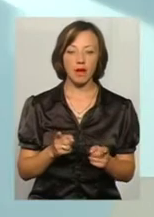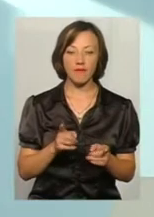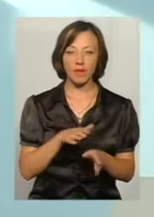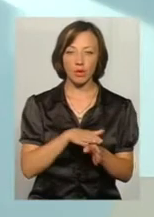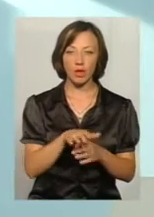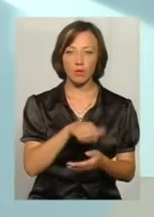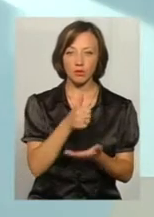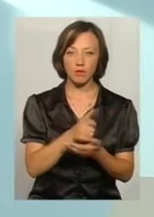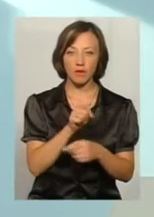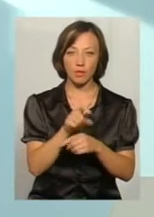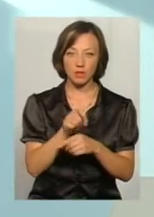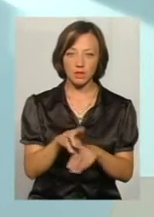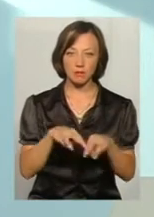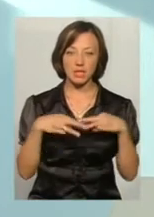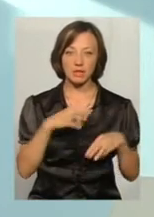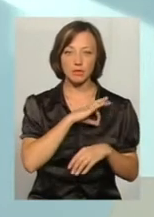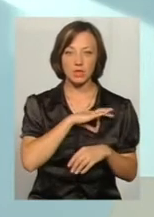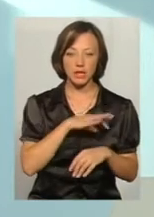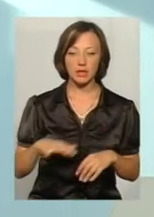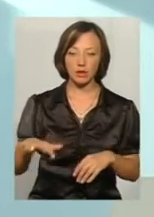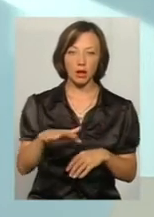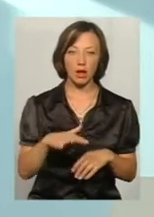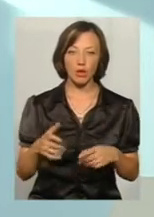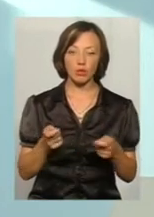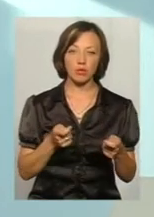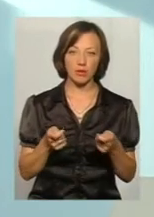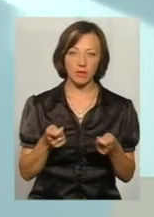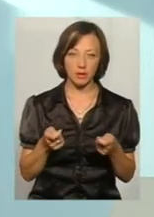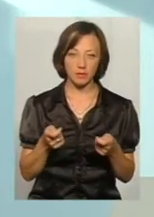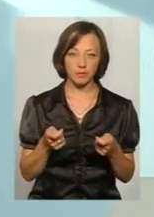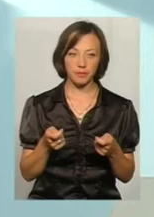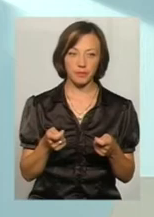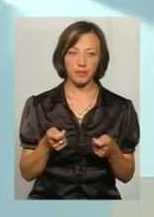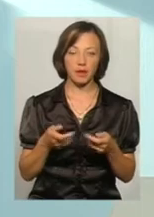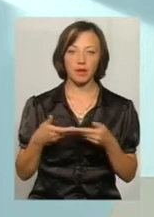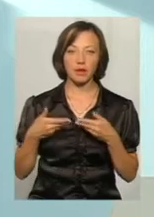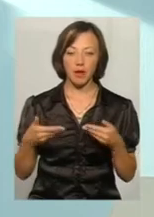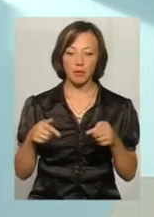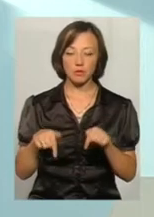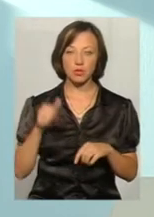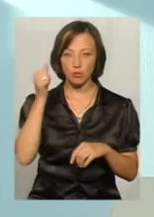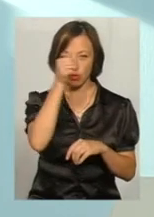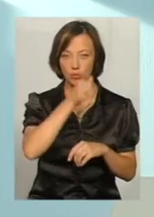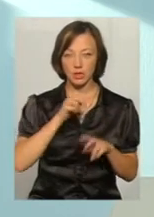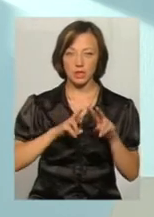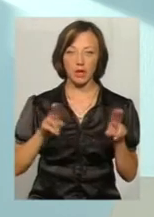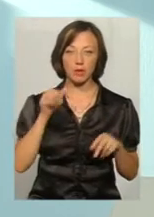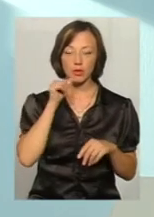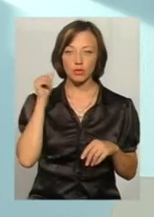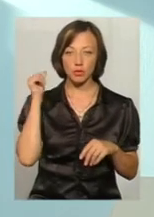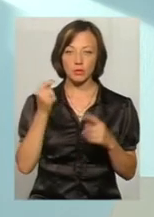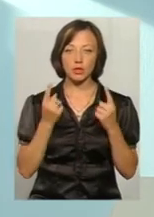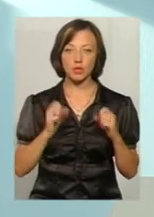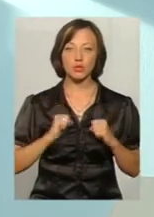функцій, покладних на Міністерство юстиції, його територіальні органи, нами в цьому році, як і в минулому році, значних